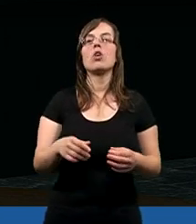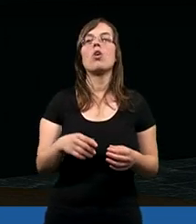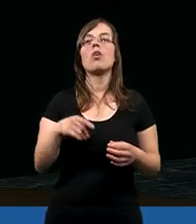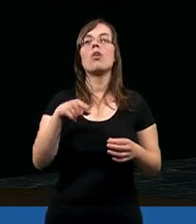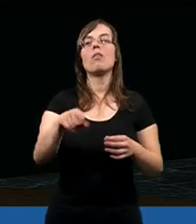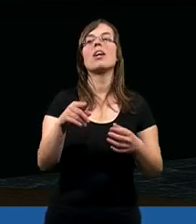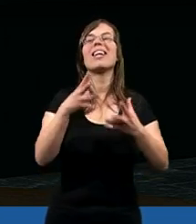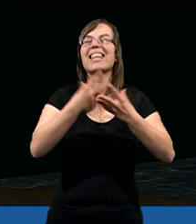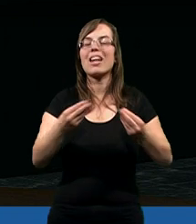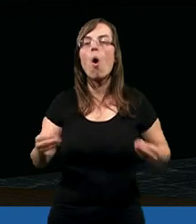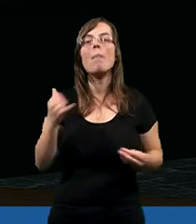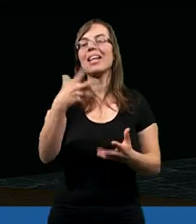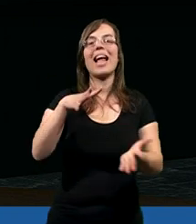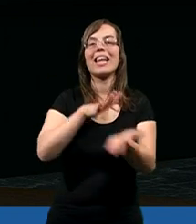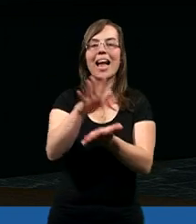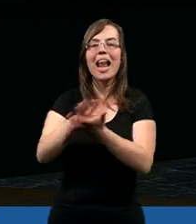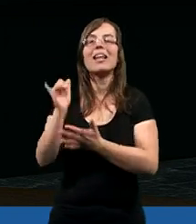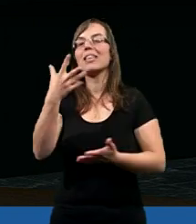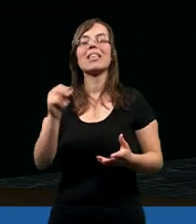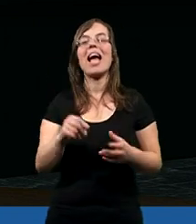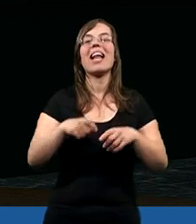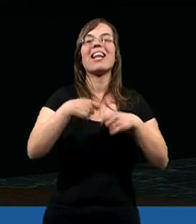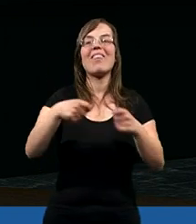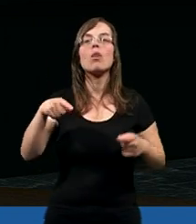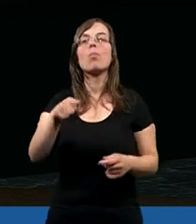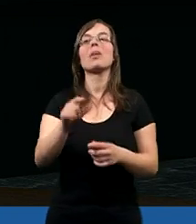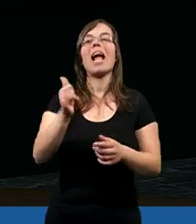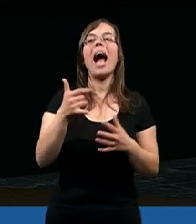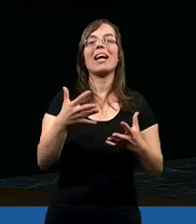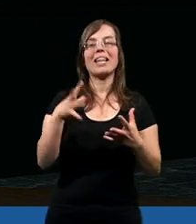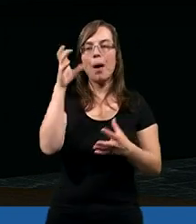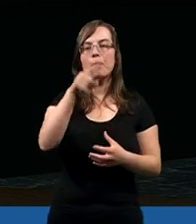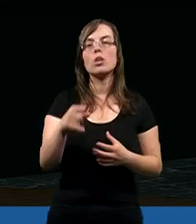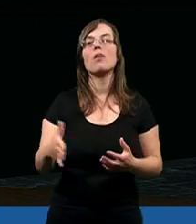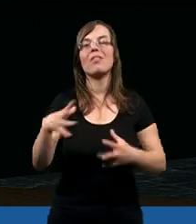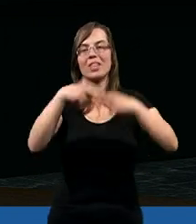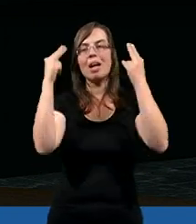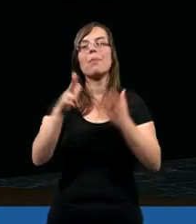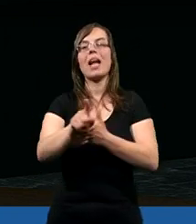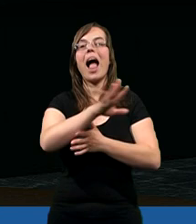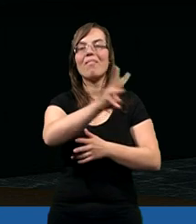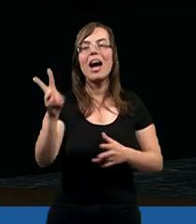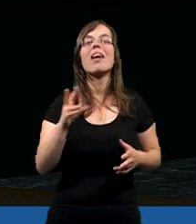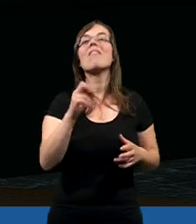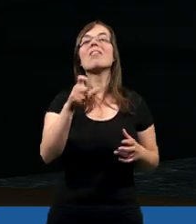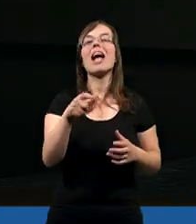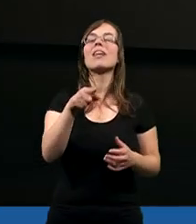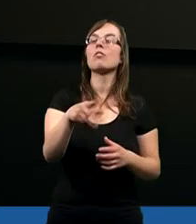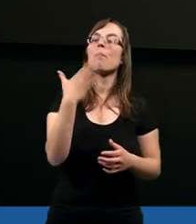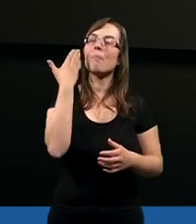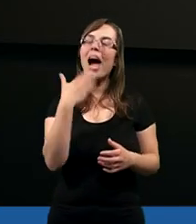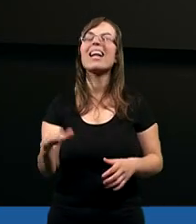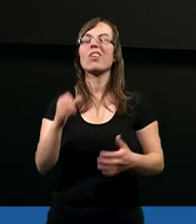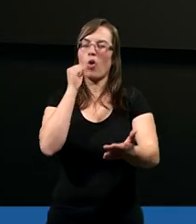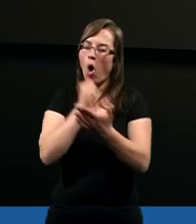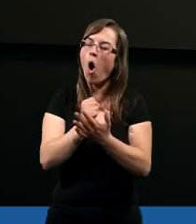ku dziedzictwu nieznikomemu i nieskalanemu i niezwiędłemu, jakie zachowuje w niebie dla was. A więc taka